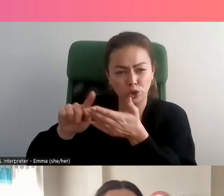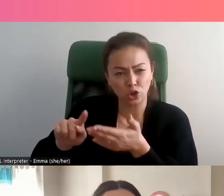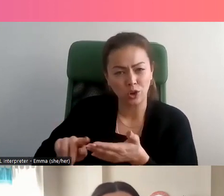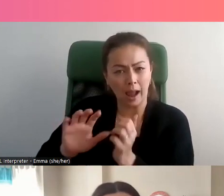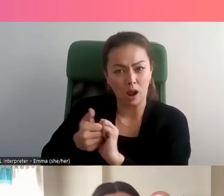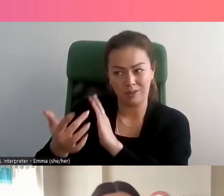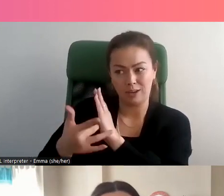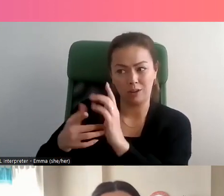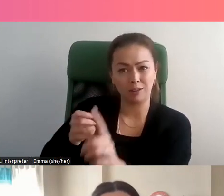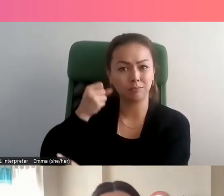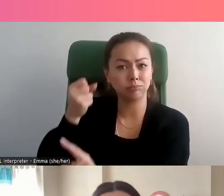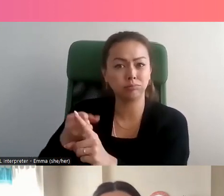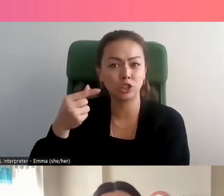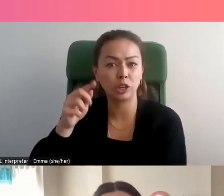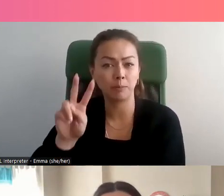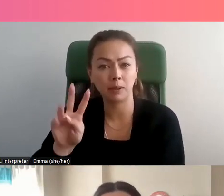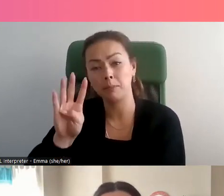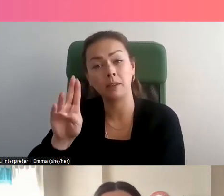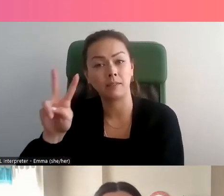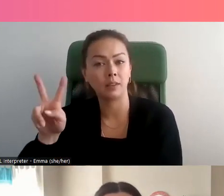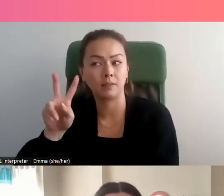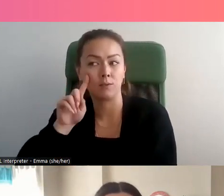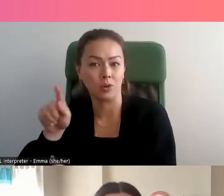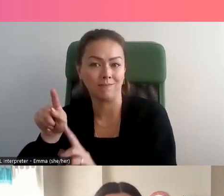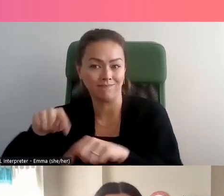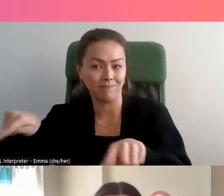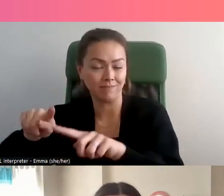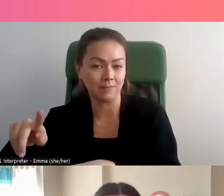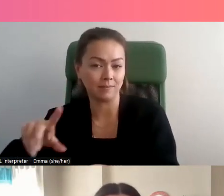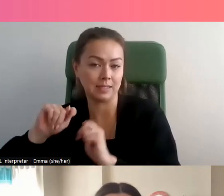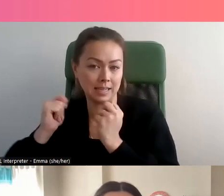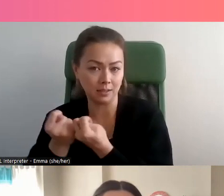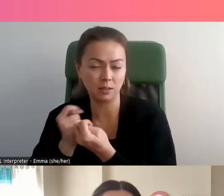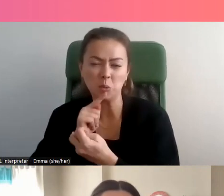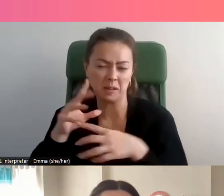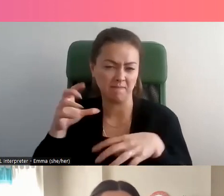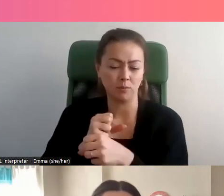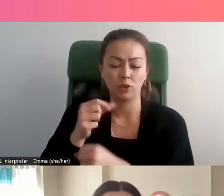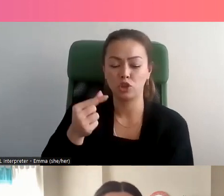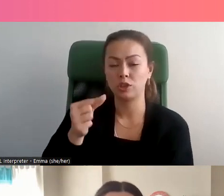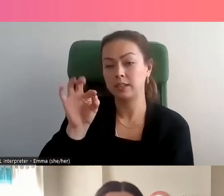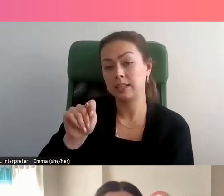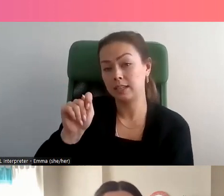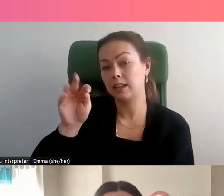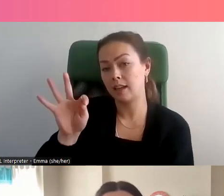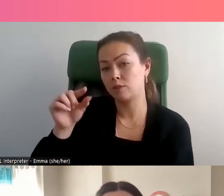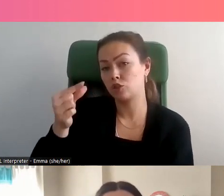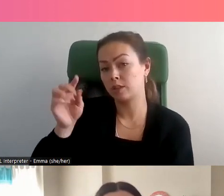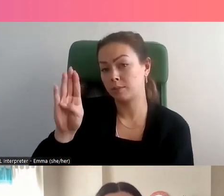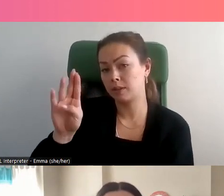facilité par la technologie chez les adolescents et adolescentes. Alors, cette violence fondée sur le sexe facilité par la technologie,